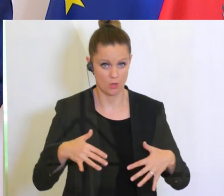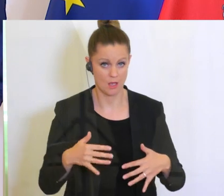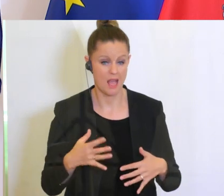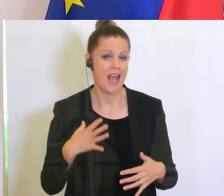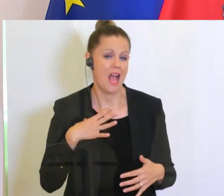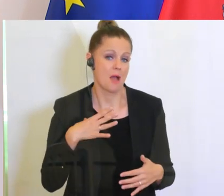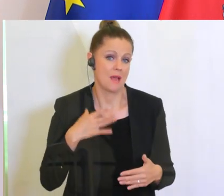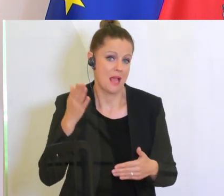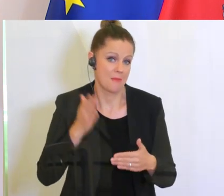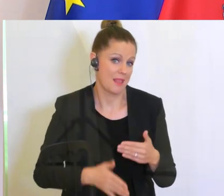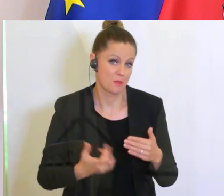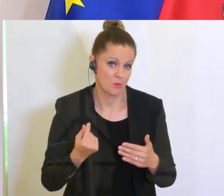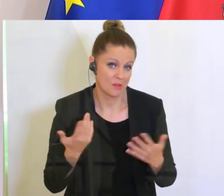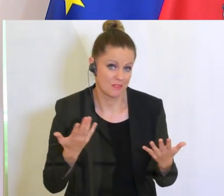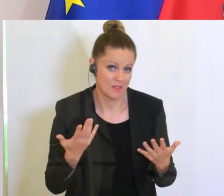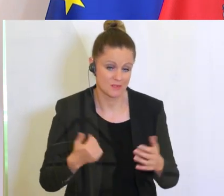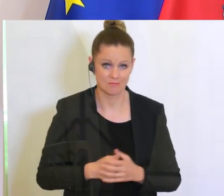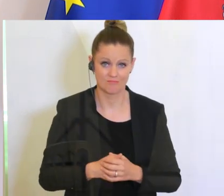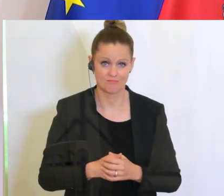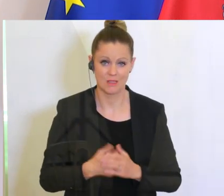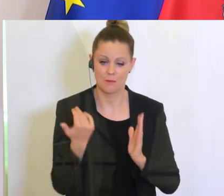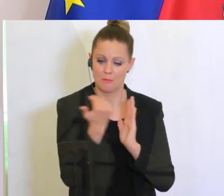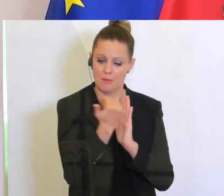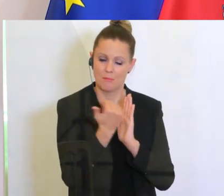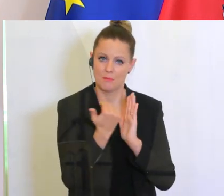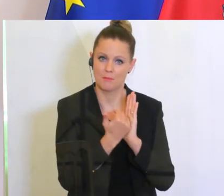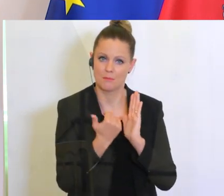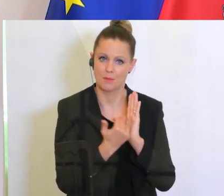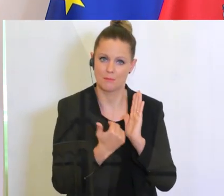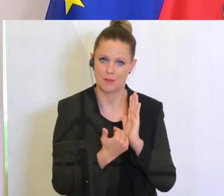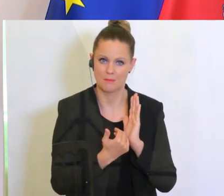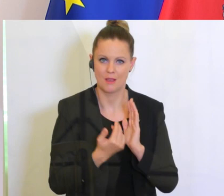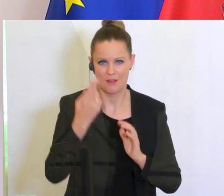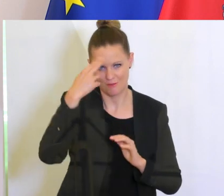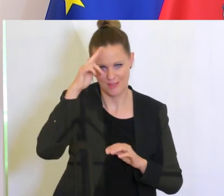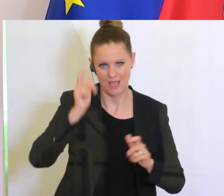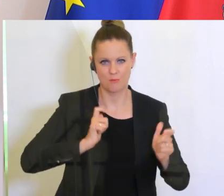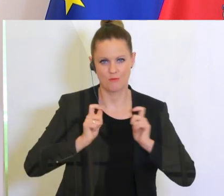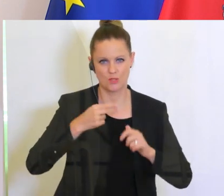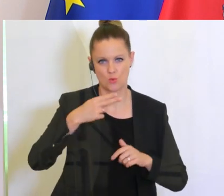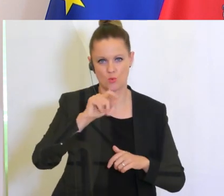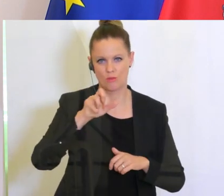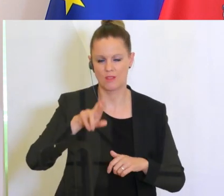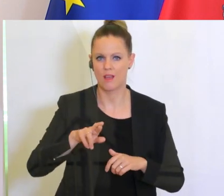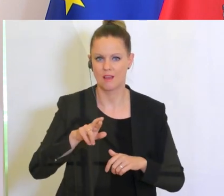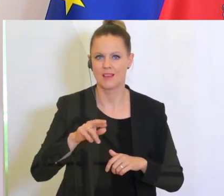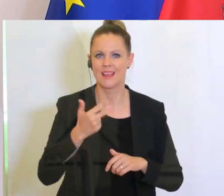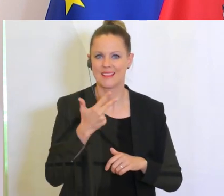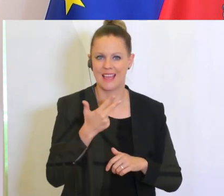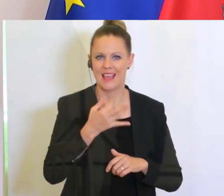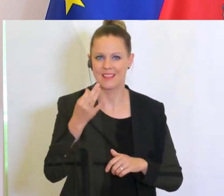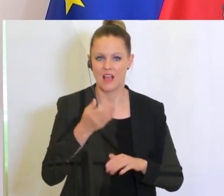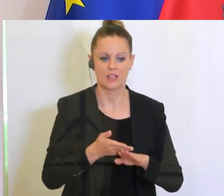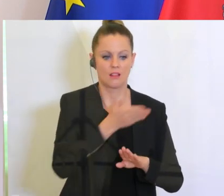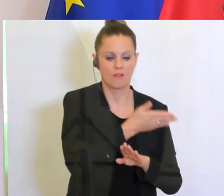aber am Ende des Tages trotzdem heißt, dass wir aufgrund der Vorgaben irgendwie von Professor Hutter auf jeden Fall mit drei Tagen Vorlauf diese Testreihen beginnen